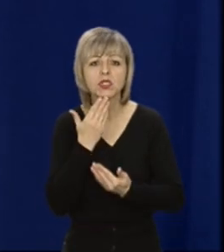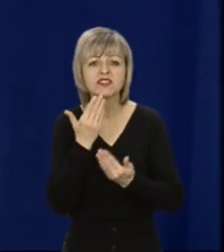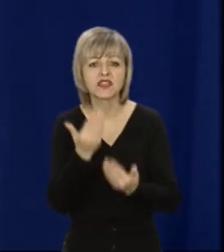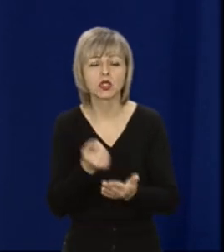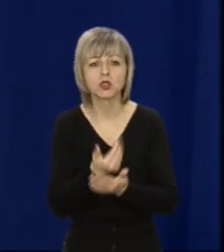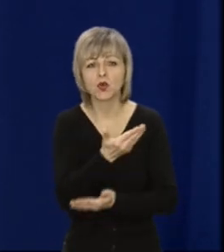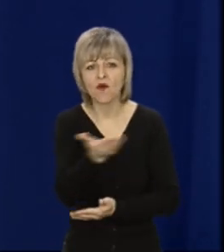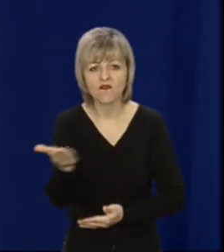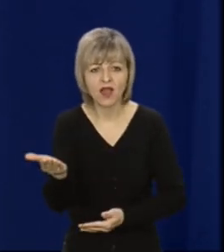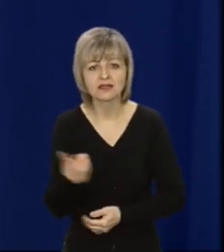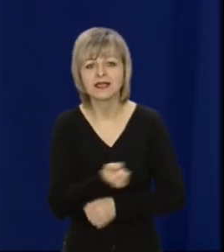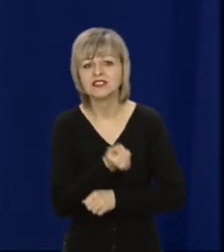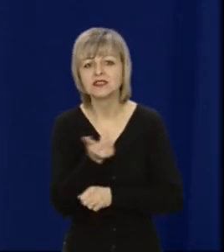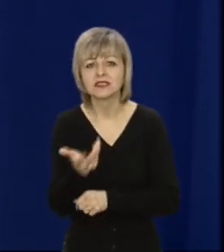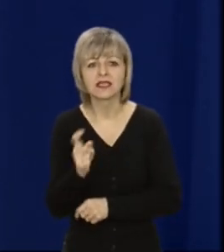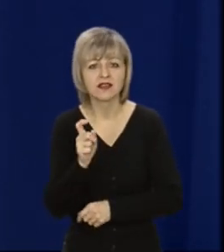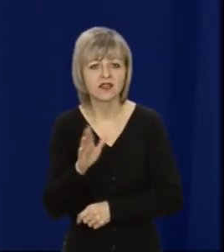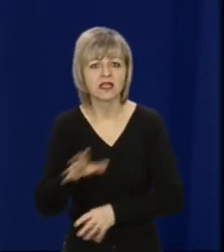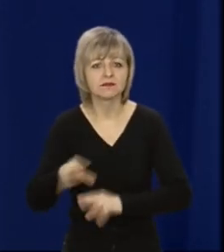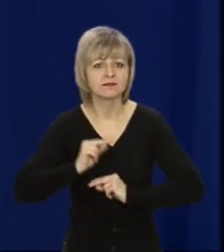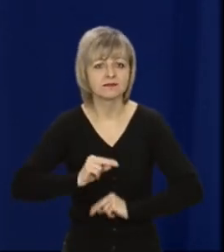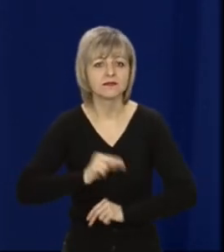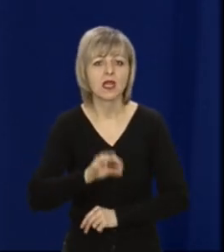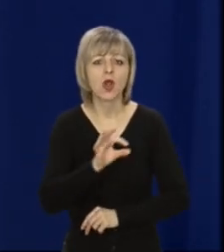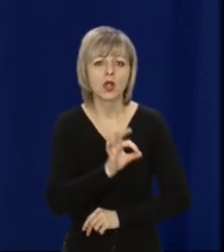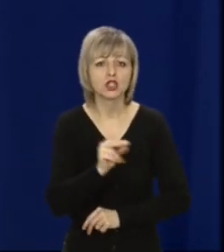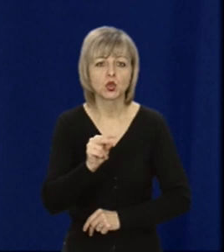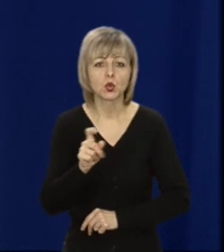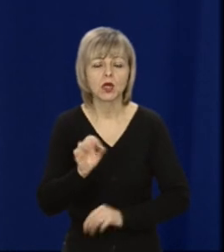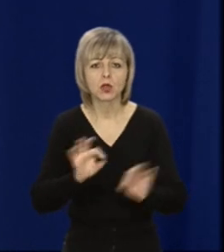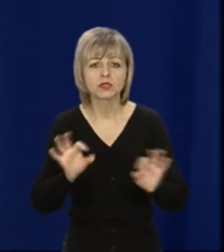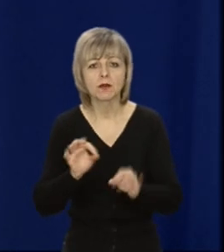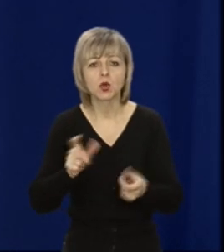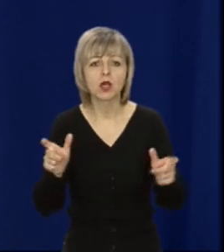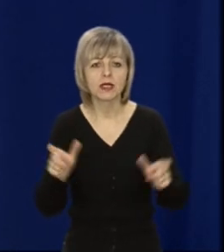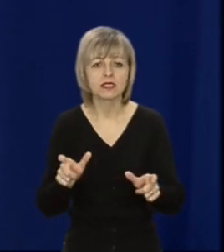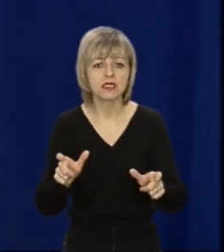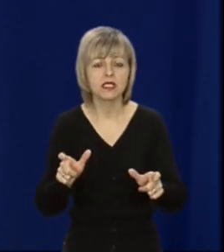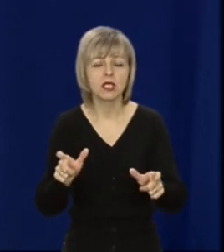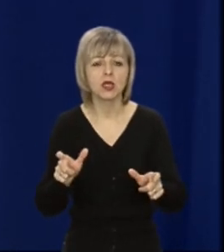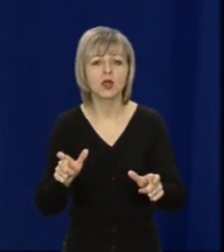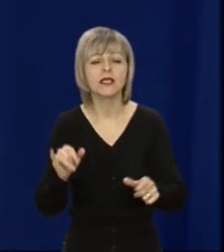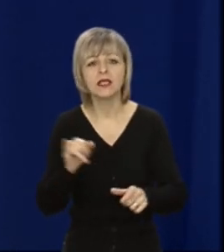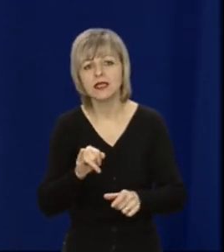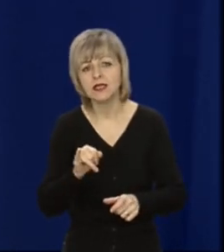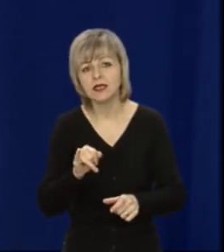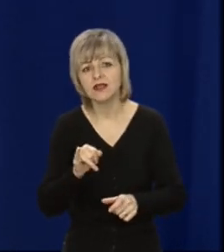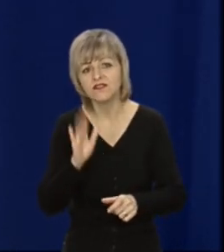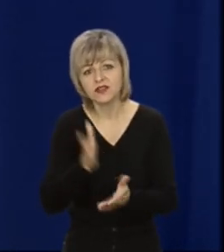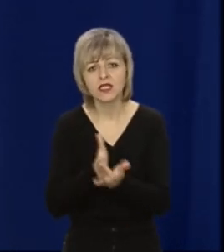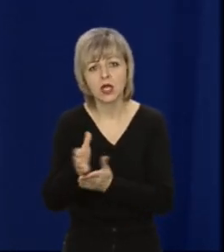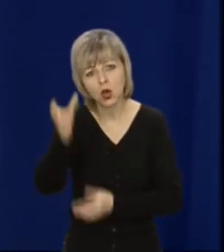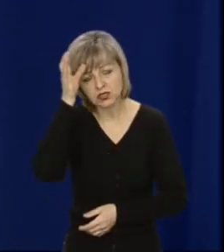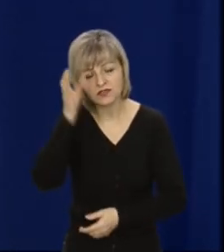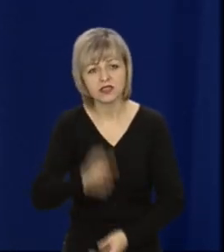вас, наші телеглядачі, уже за кілька хвилин моя колега Олена Чернуха буде говорити про карантинні обмеження та освіту. Дочекайтеся.